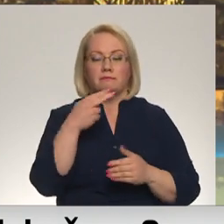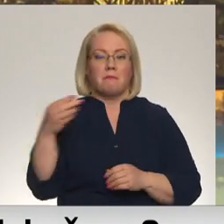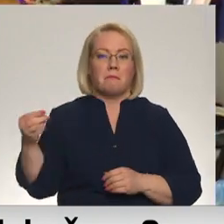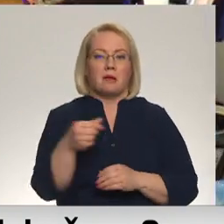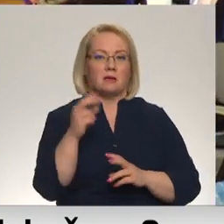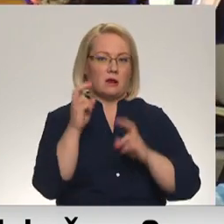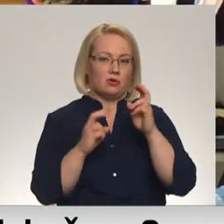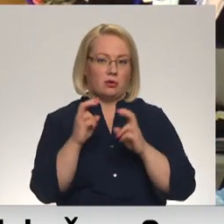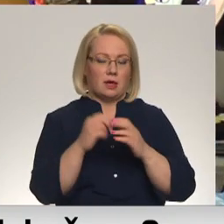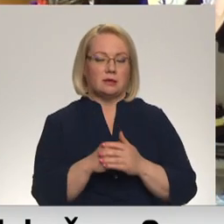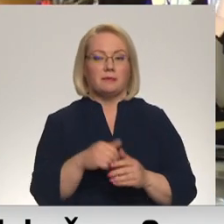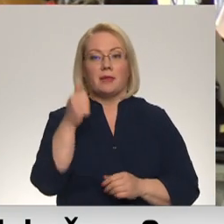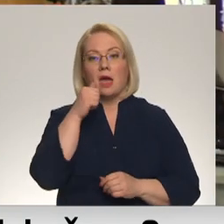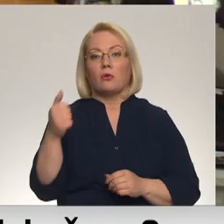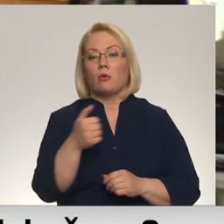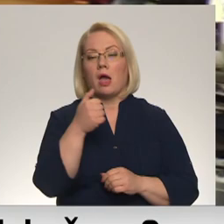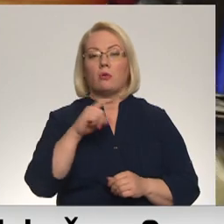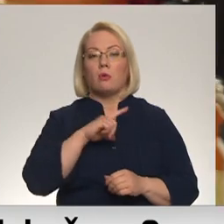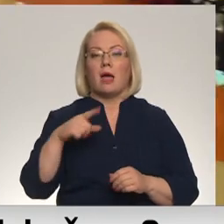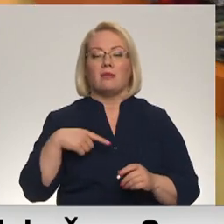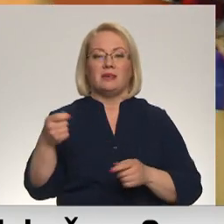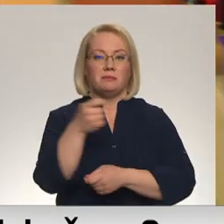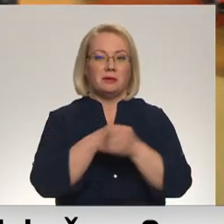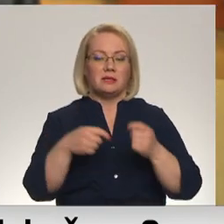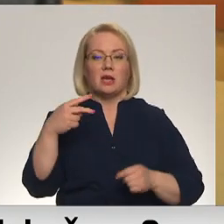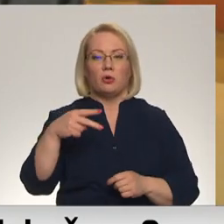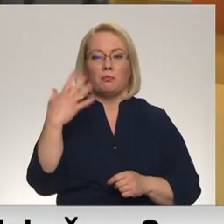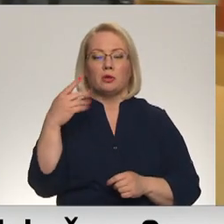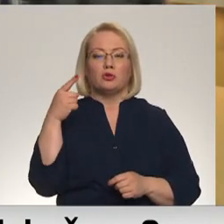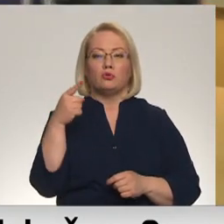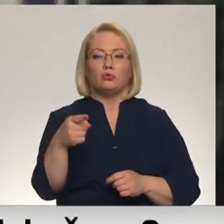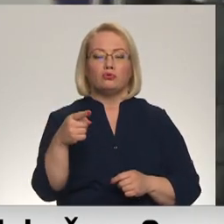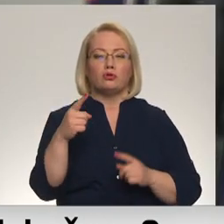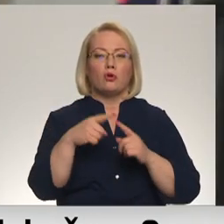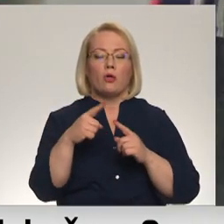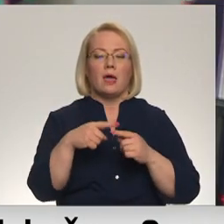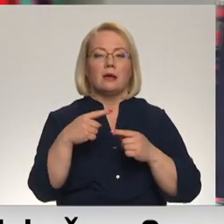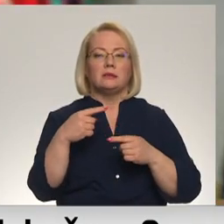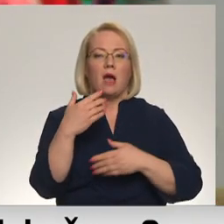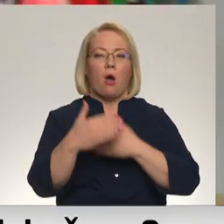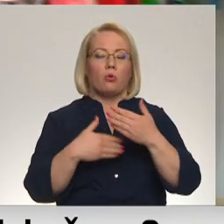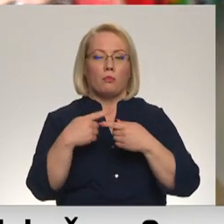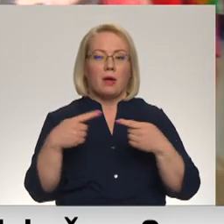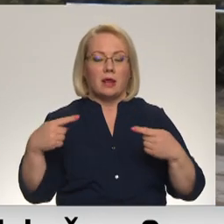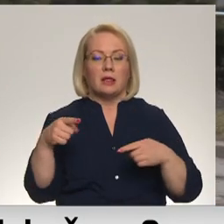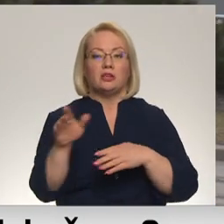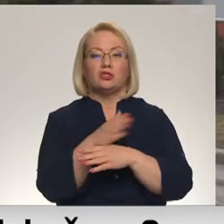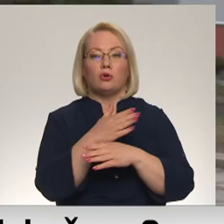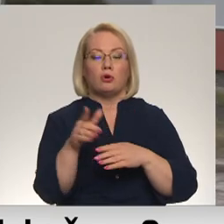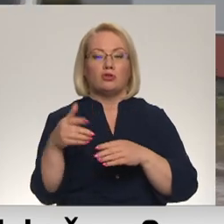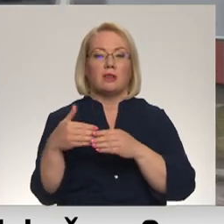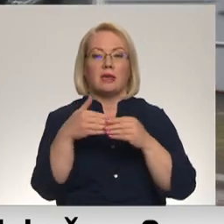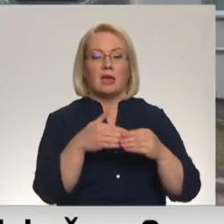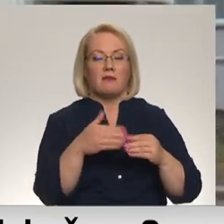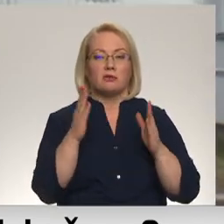I gadu Latvijas tirgu nonāk 25 tūkstoši tonu tekstilu materiālu. Tekstilu atkritumu šķirošanu Latvijā jāievieš